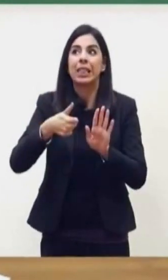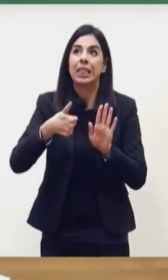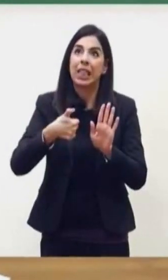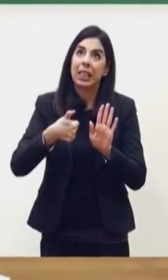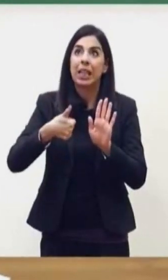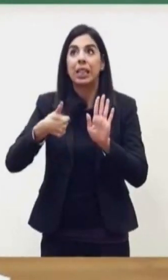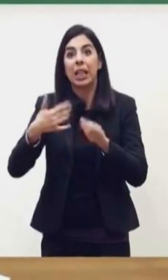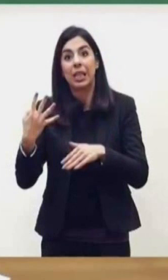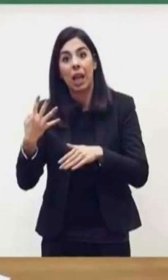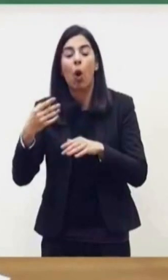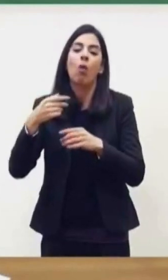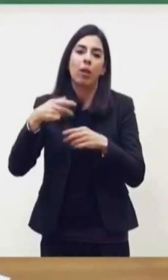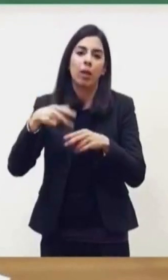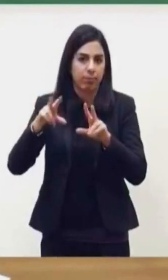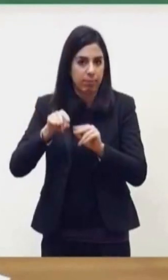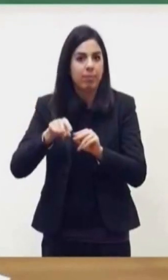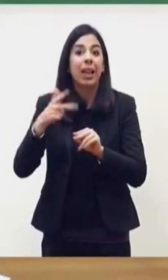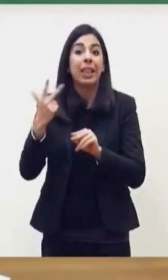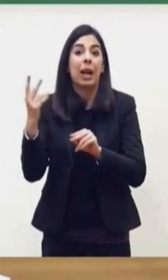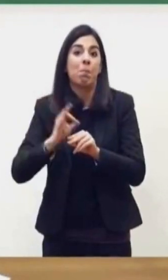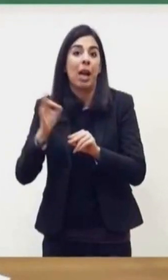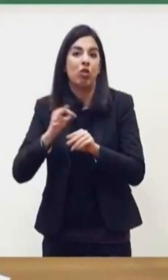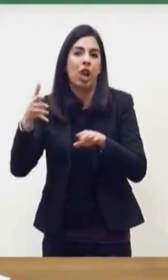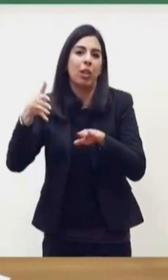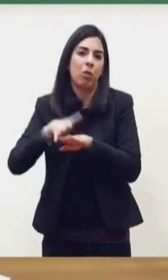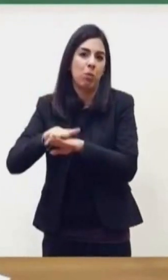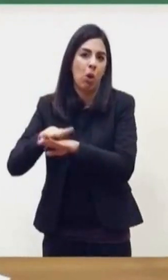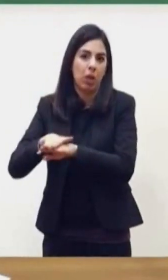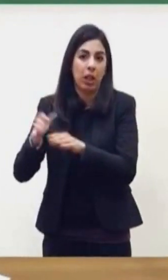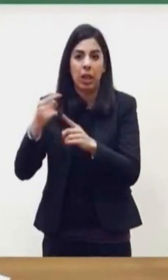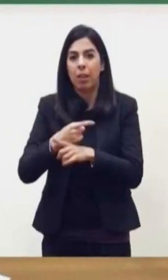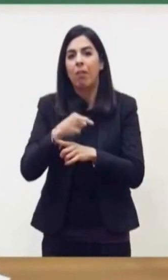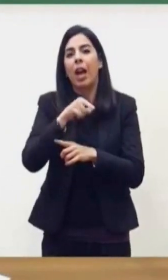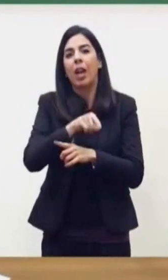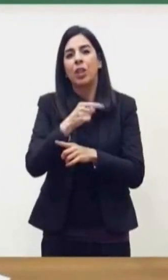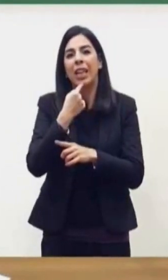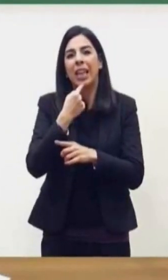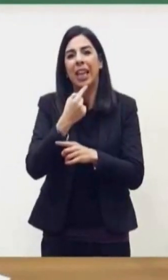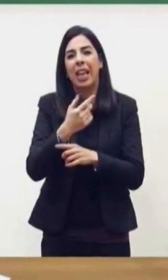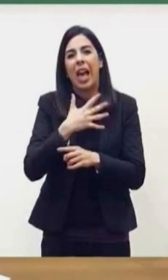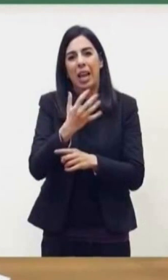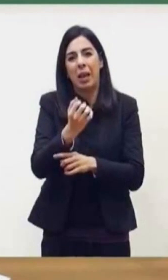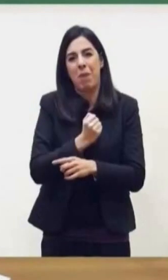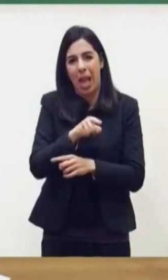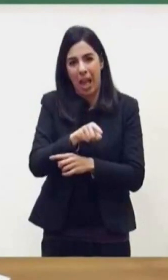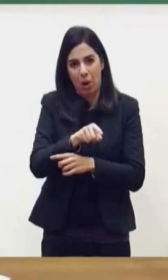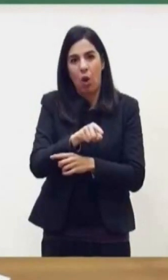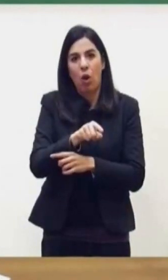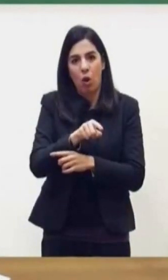ripeto, siamo al 3%, scendendo invece al 6 per mille nella decada